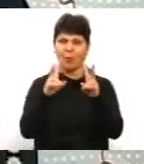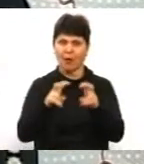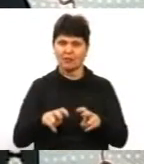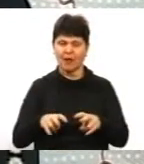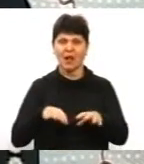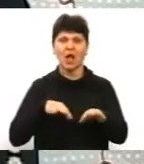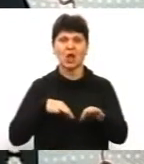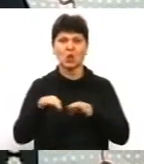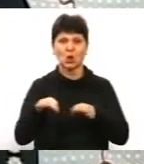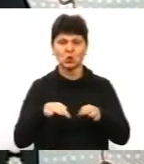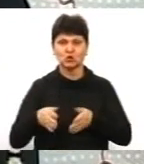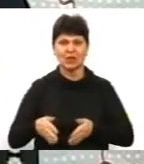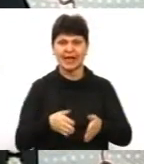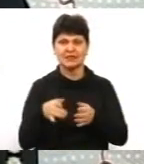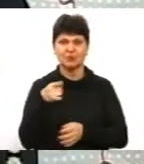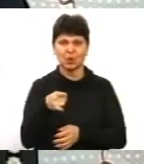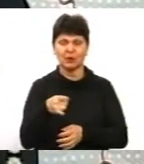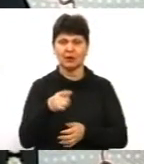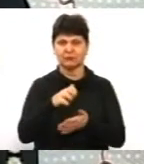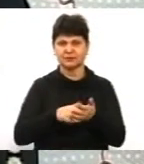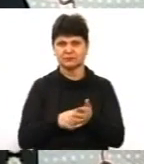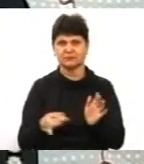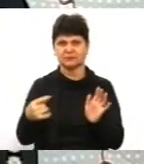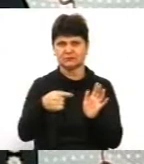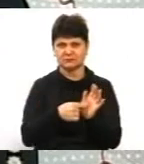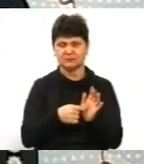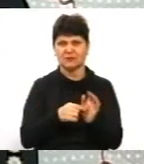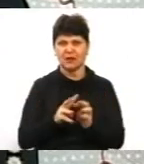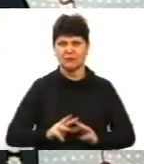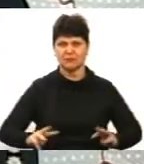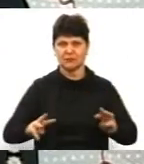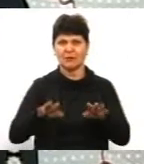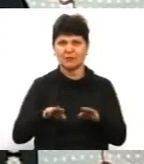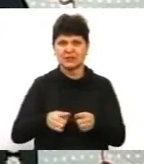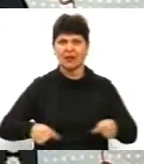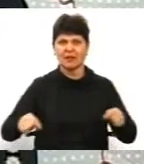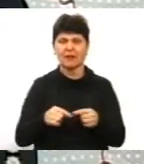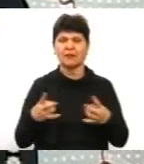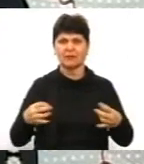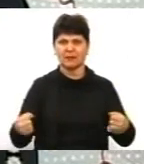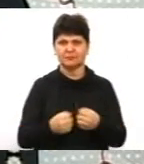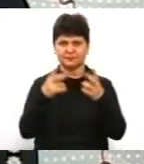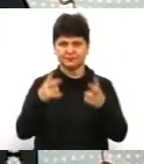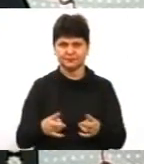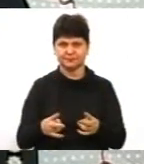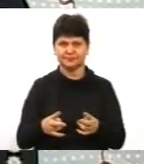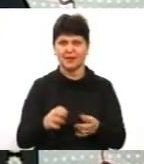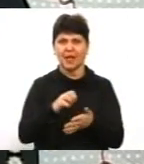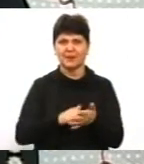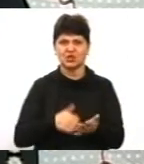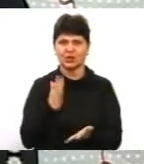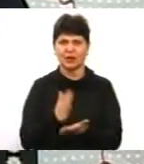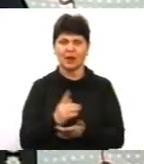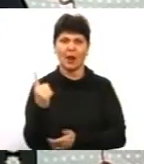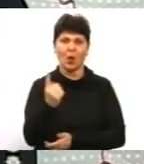пригод і на підставі цього визначаємо безпосередньо місце, ділянку, де скоюється дорожньо-транспортна пригода, причиною яких є, одне